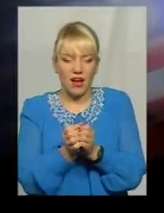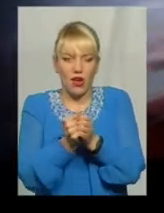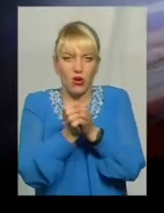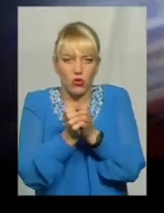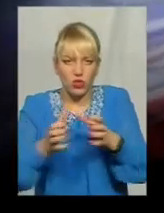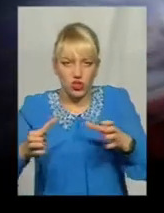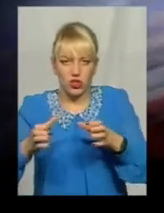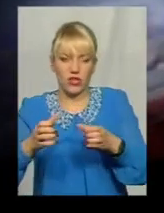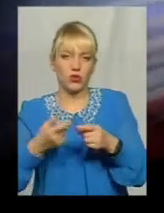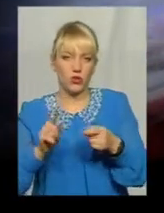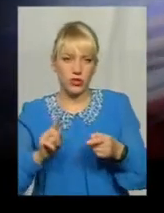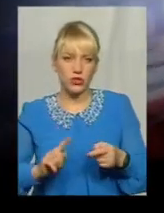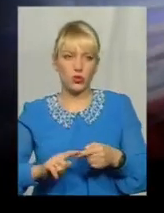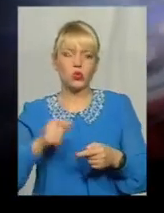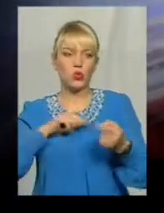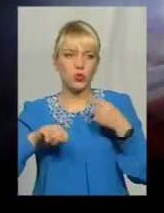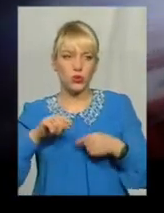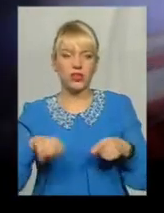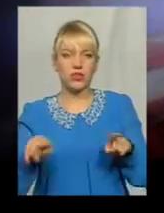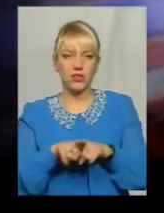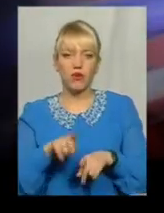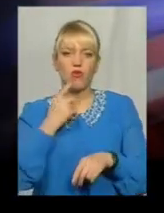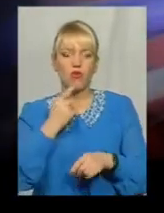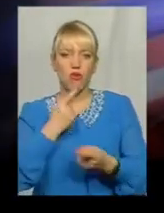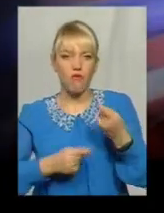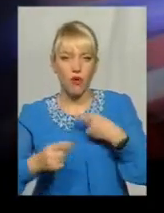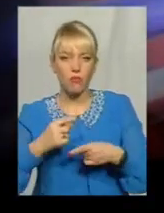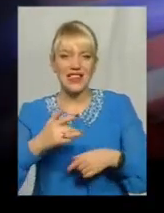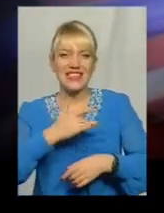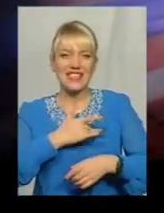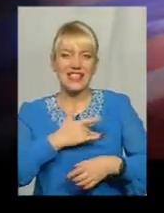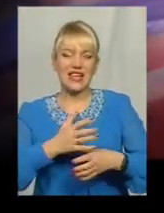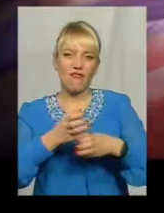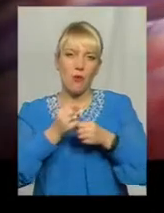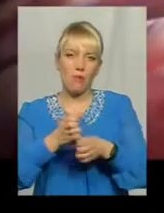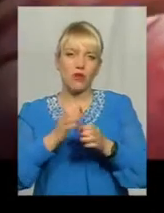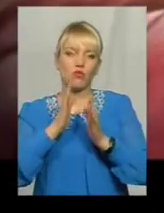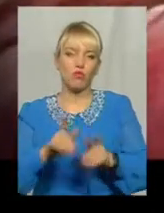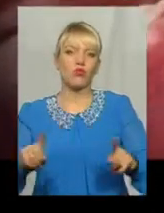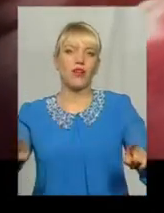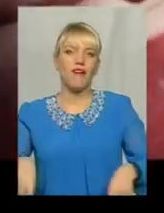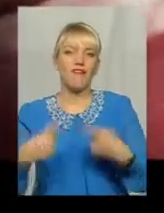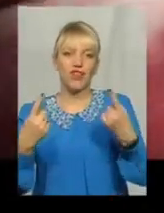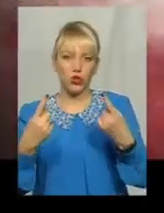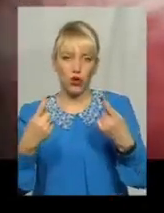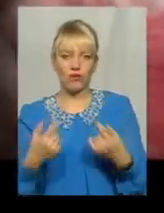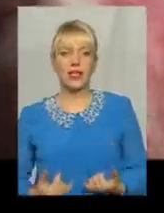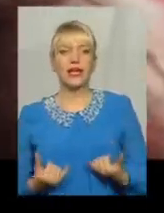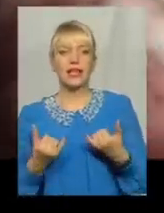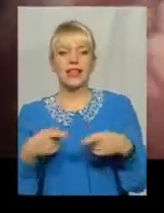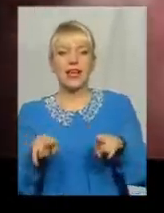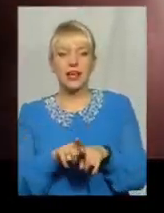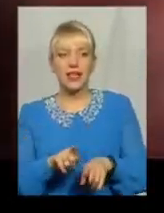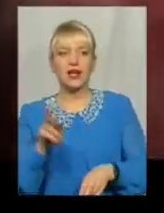артерію Таким чином, кровообіг до серцевого м'язу буде знову відновлено Для подібних малоінвазивних